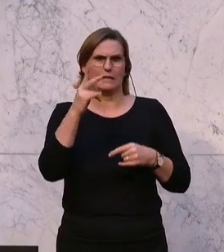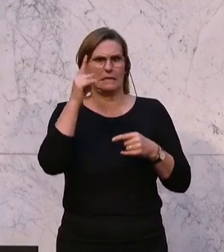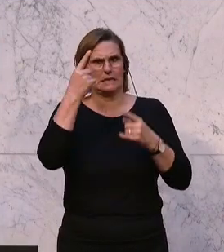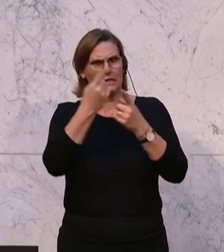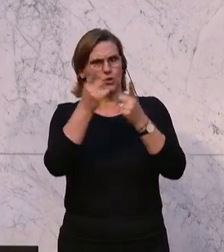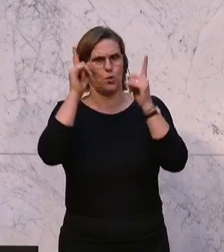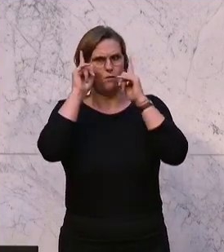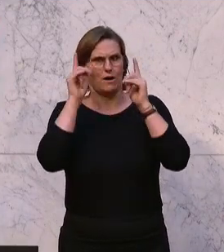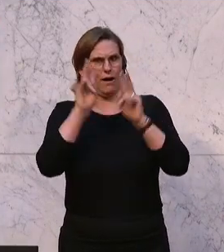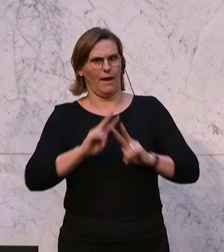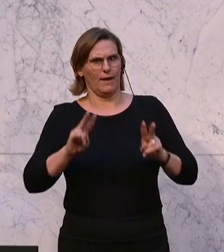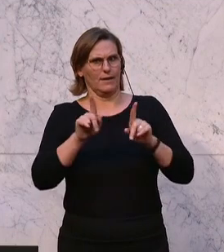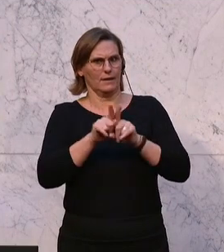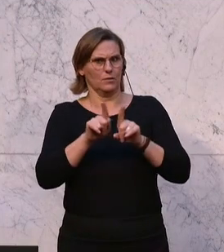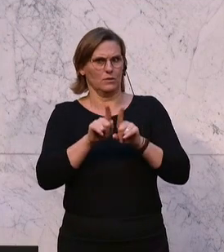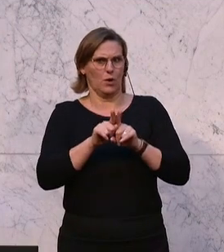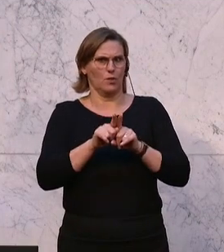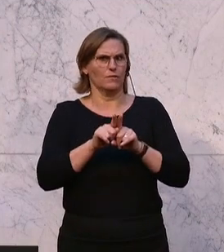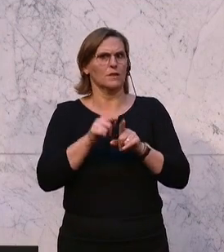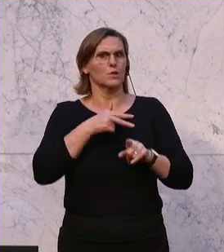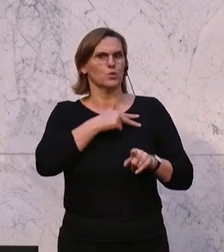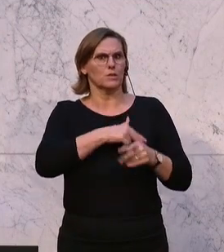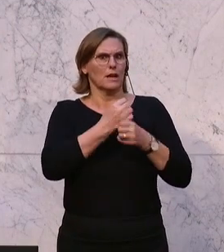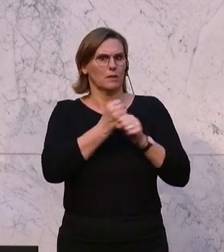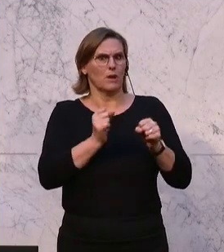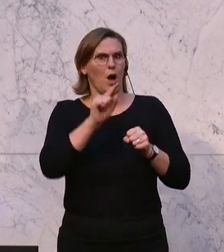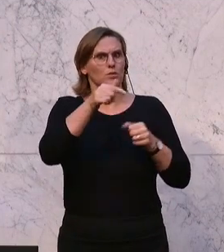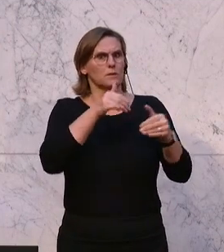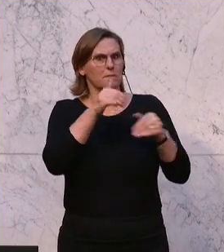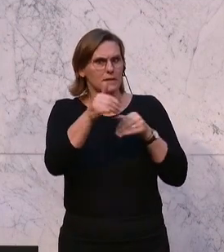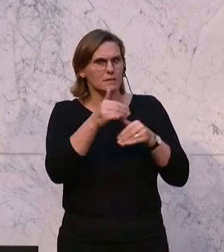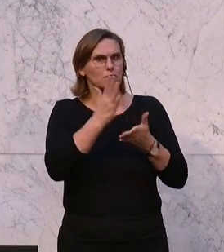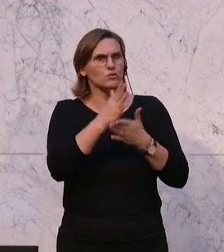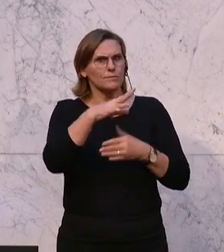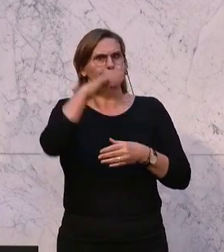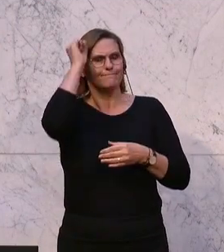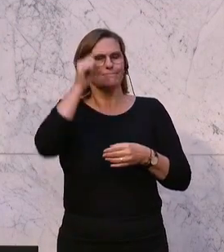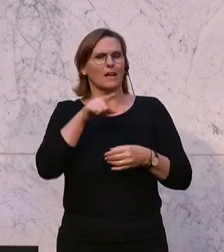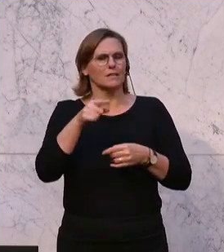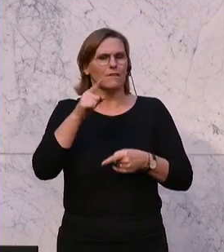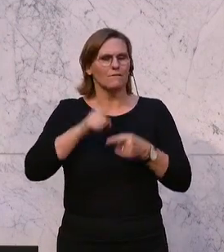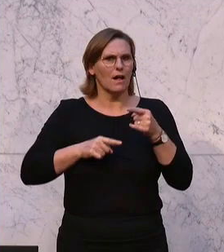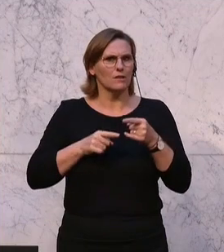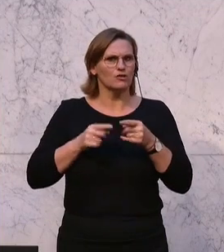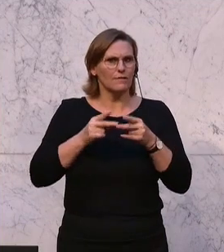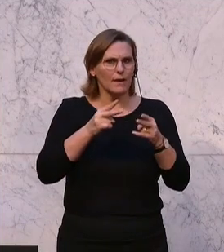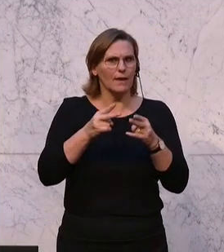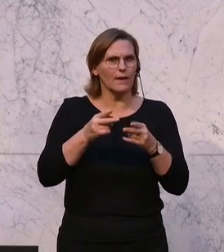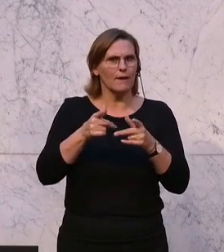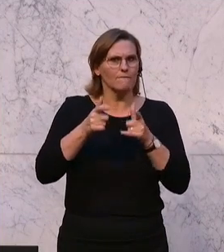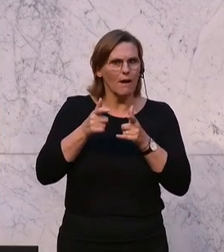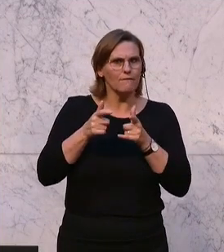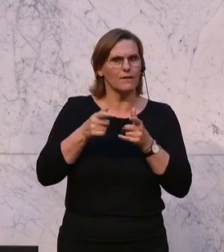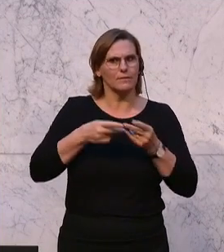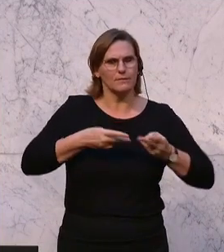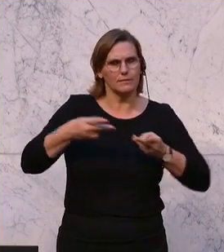und das ist bitte eine sozialdemokratische Außenminister, die das gesagt hat, die verstanden hat, dass es wohl der falsche Weg ist, hier jetzt Waffen und Munition zu liefern, sondern